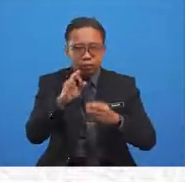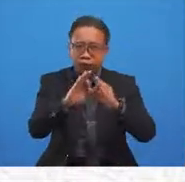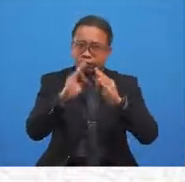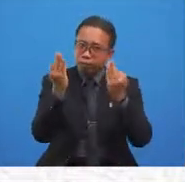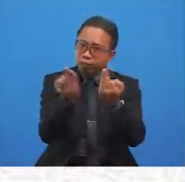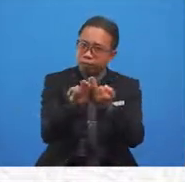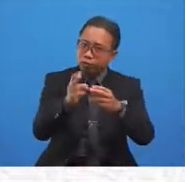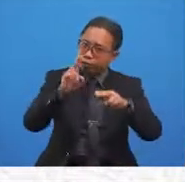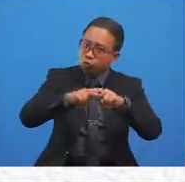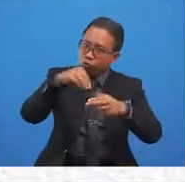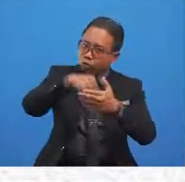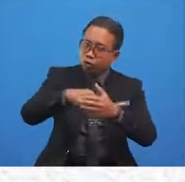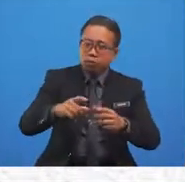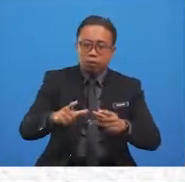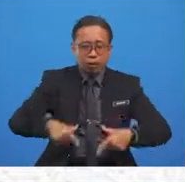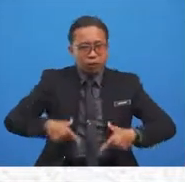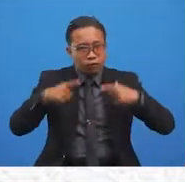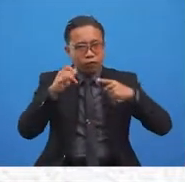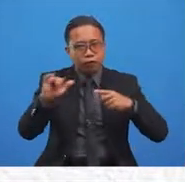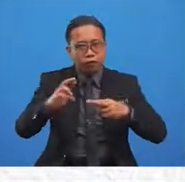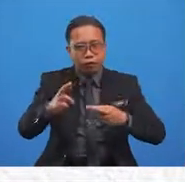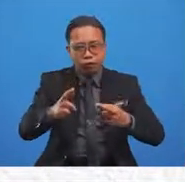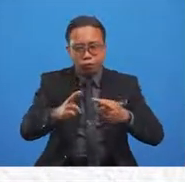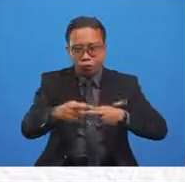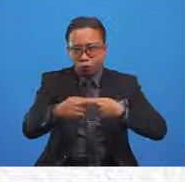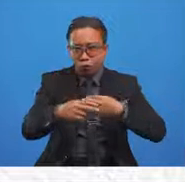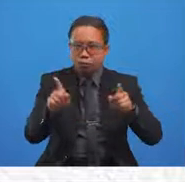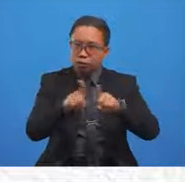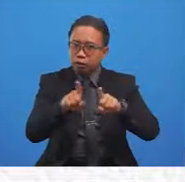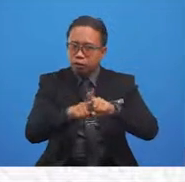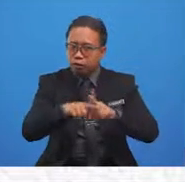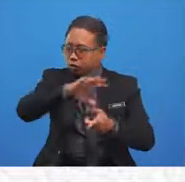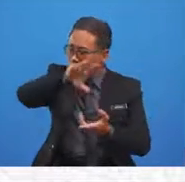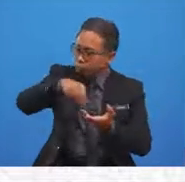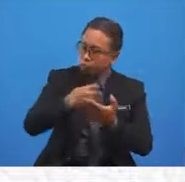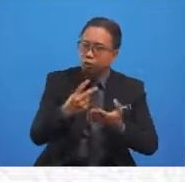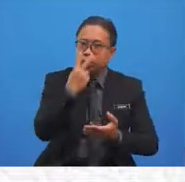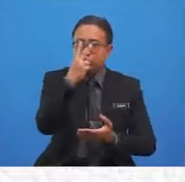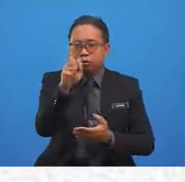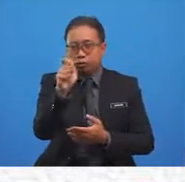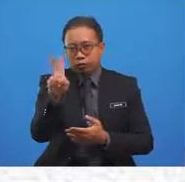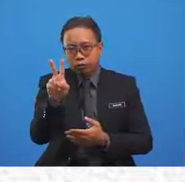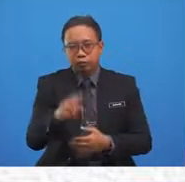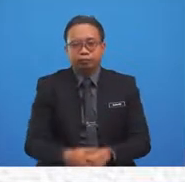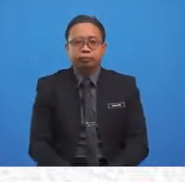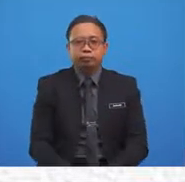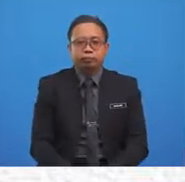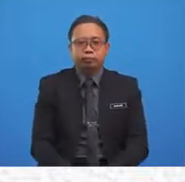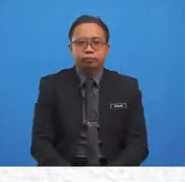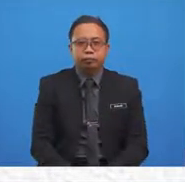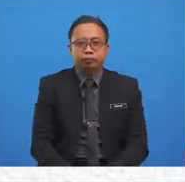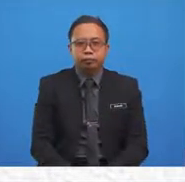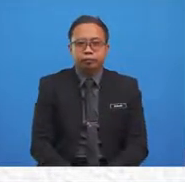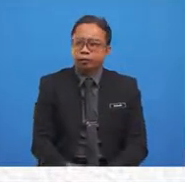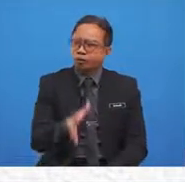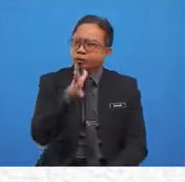the living room together. Everyone is watching TV. suddenly,